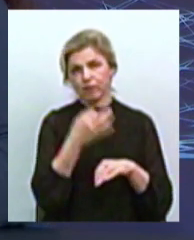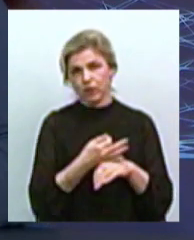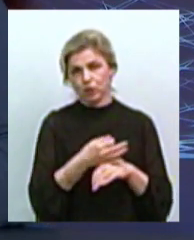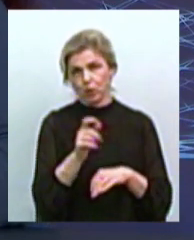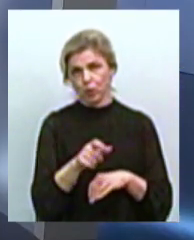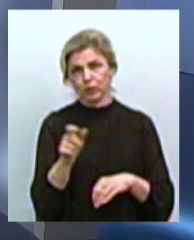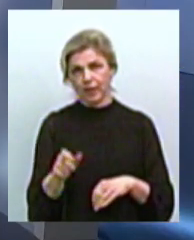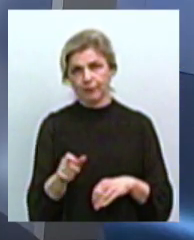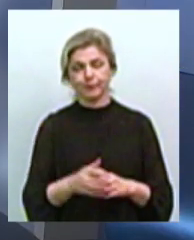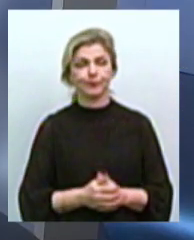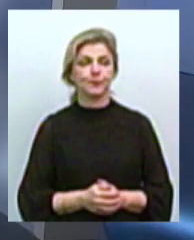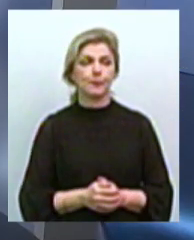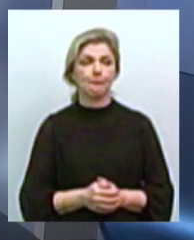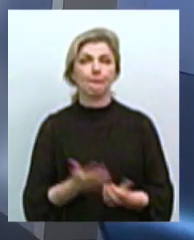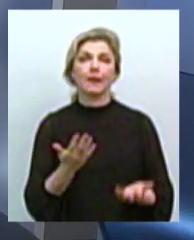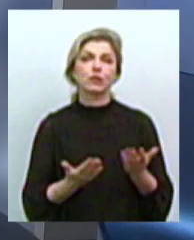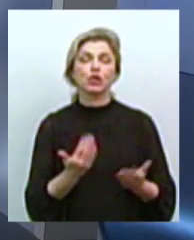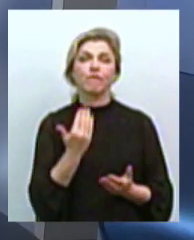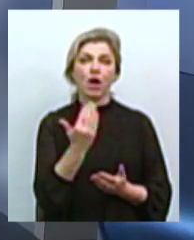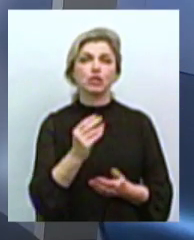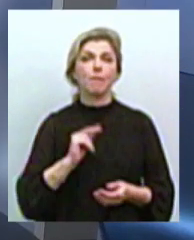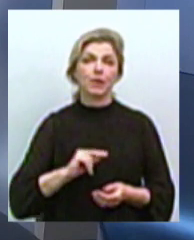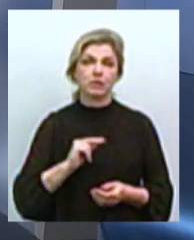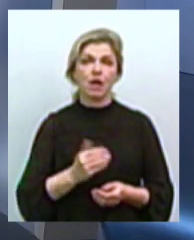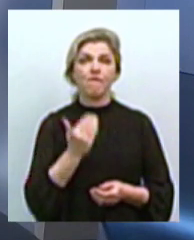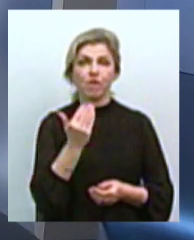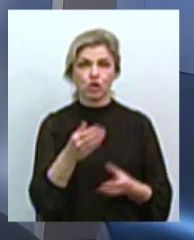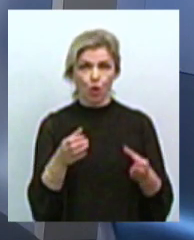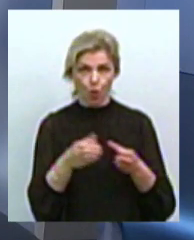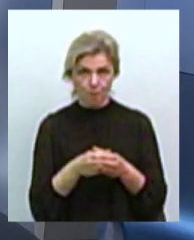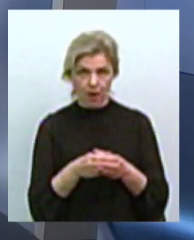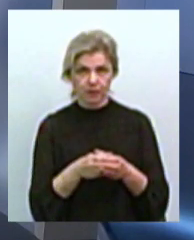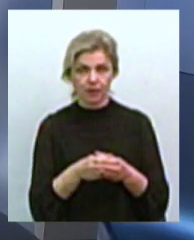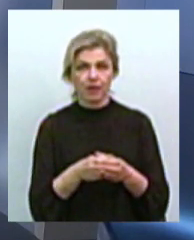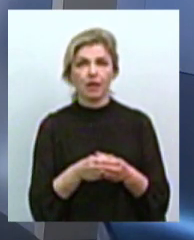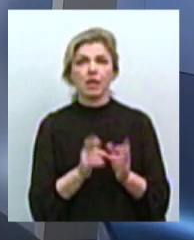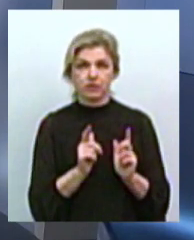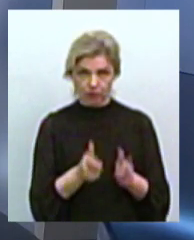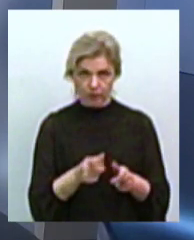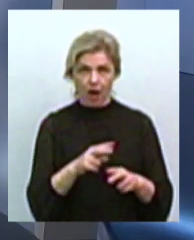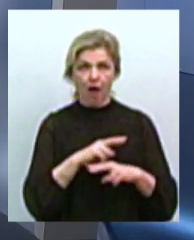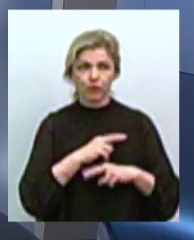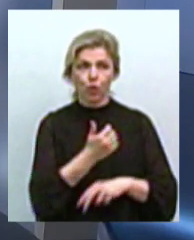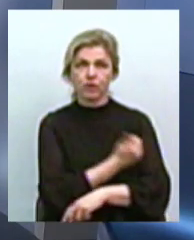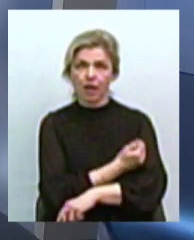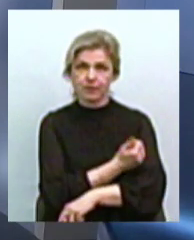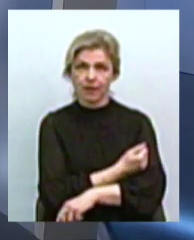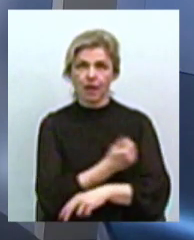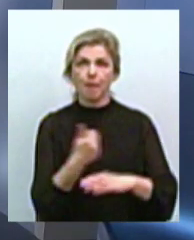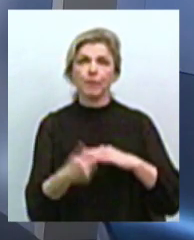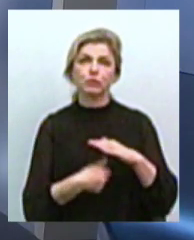Олена, будь ласка, а чи Ваші працівники, Ваша команда, вона за евтаназією тварин безпритульних?